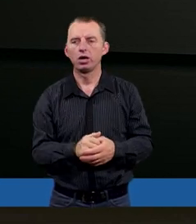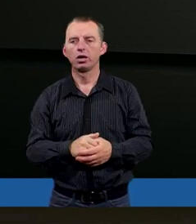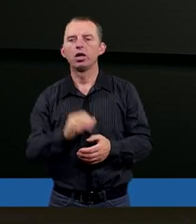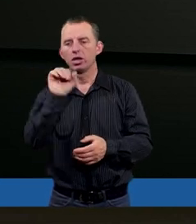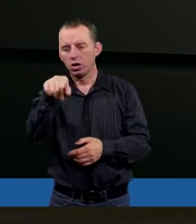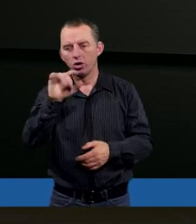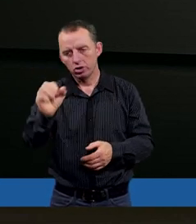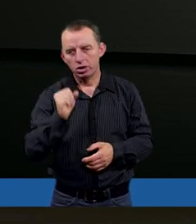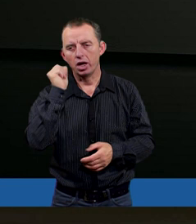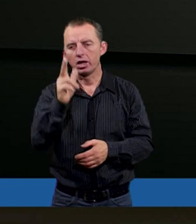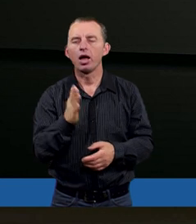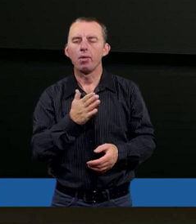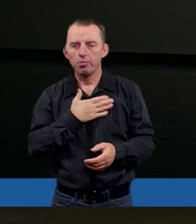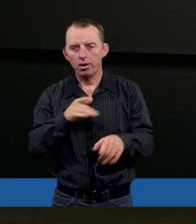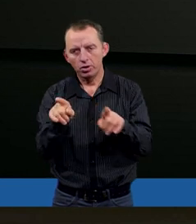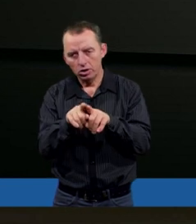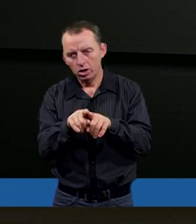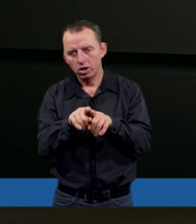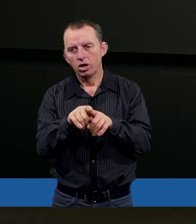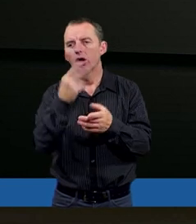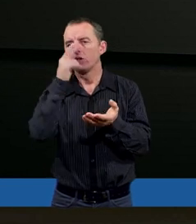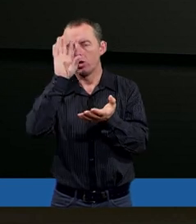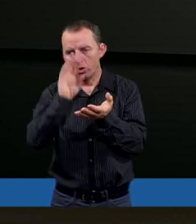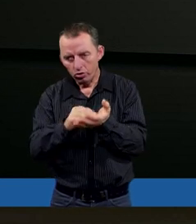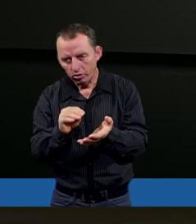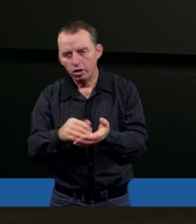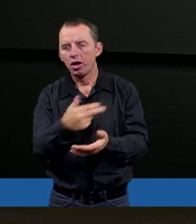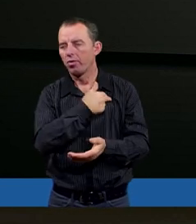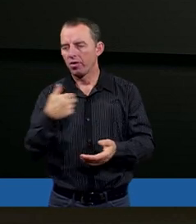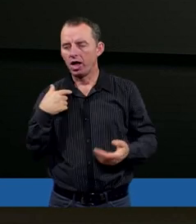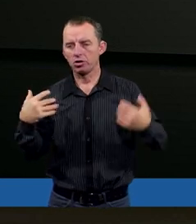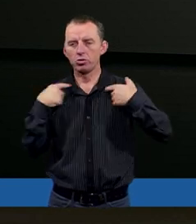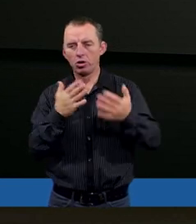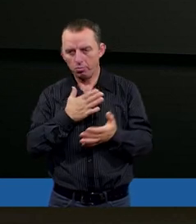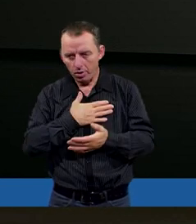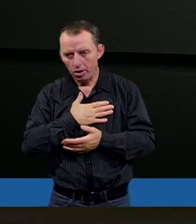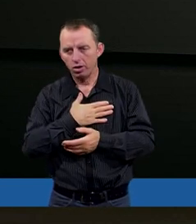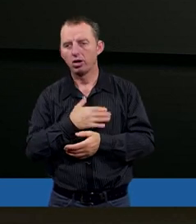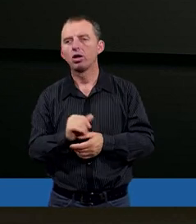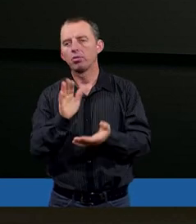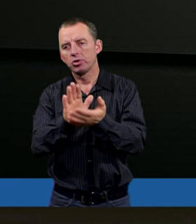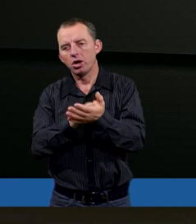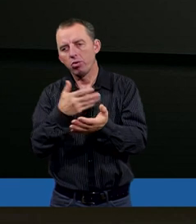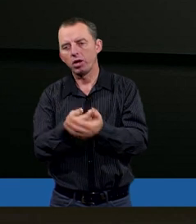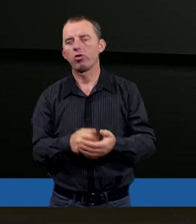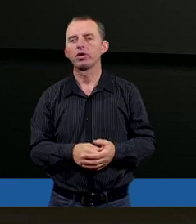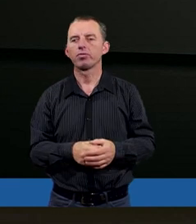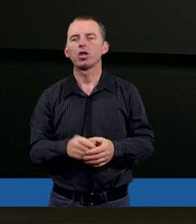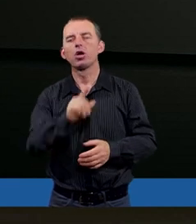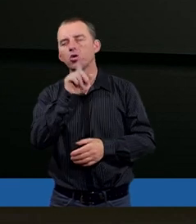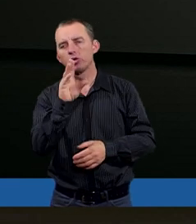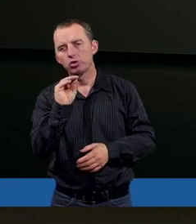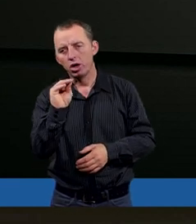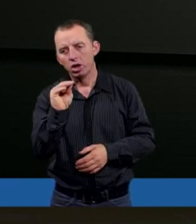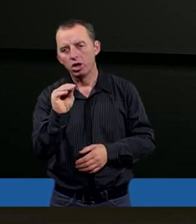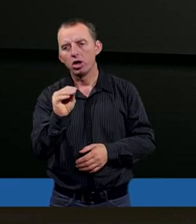To jednak mamy też i doświadczamy my nawet w naszym życiu sytuacji, przykładów, że